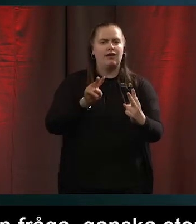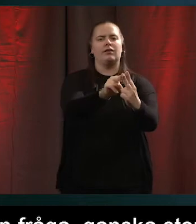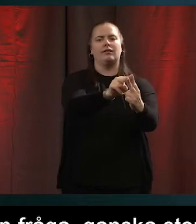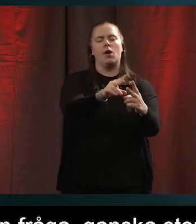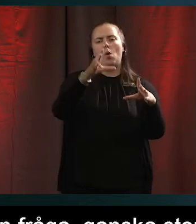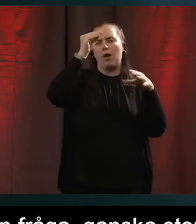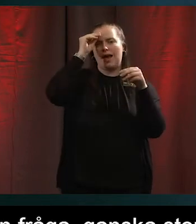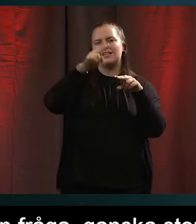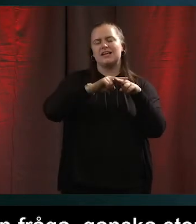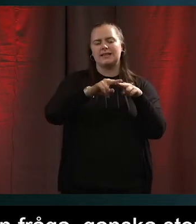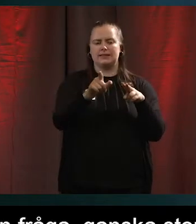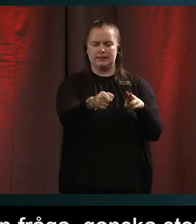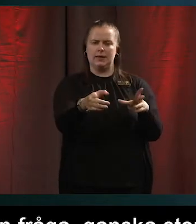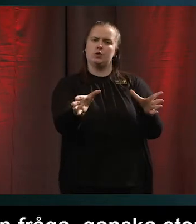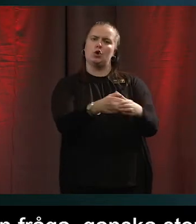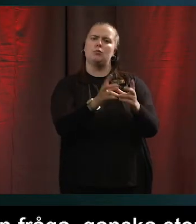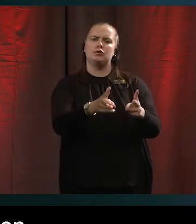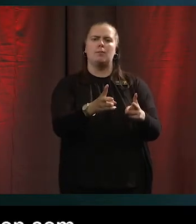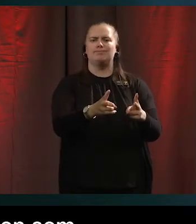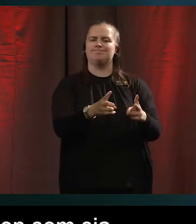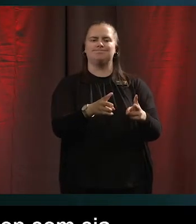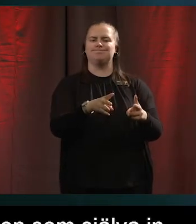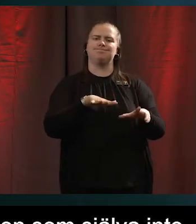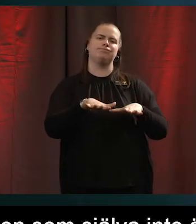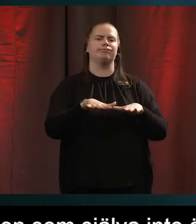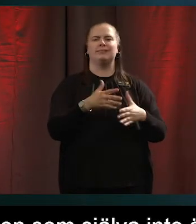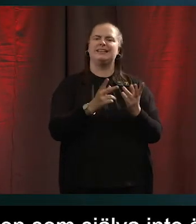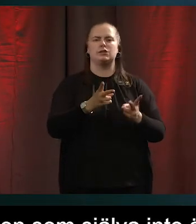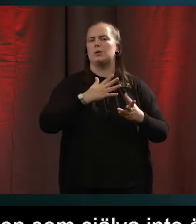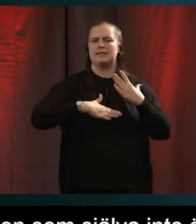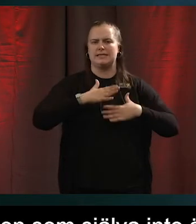som själva inte är så intresserade av digital teknik.